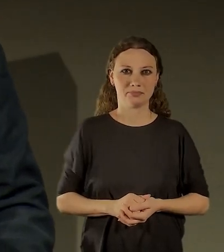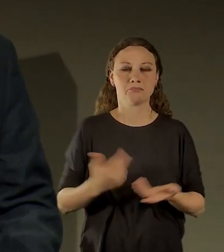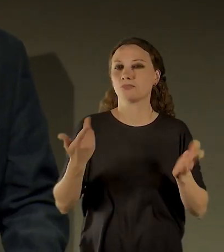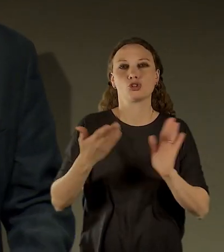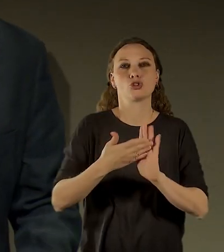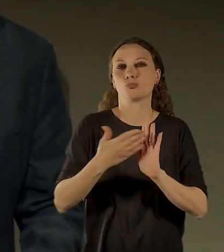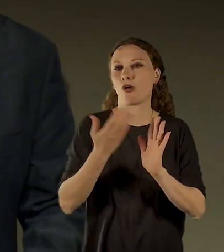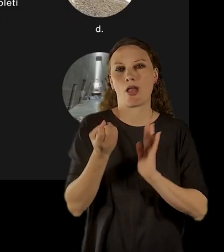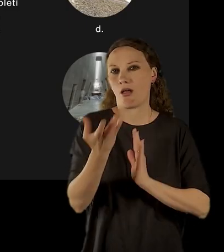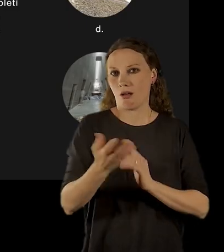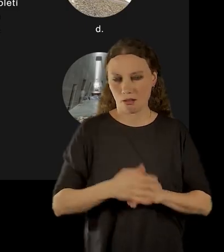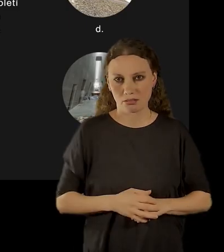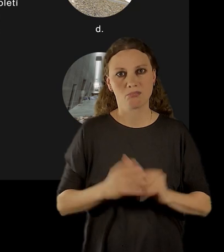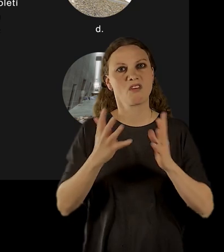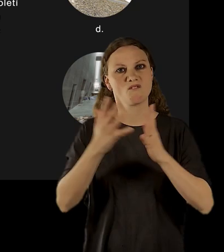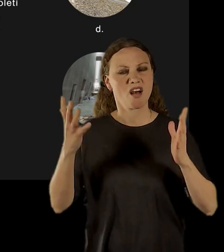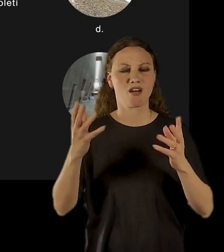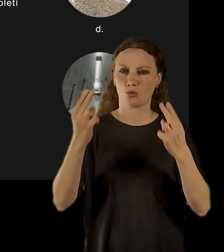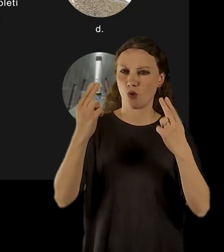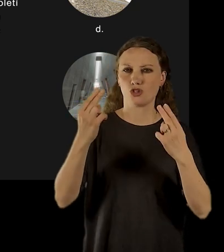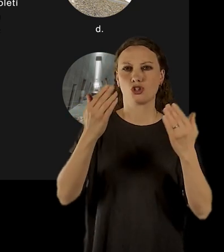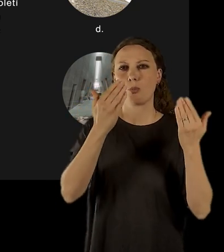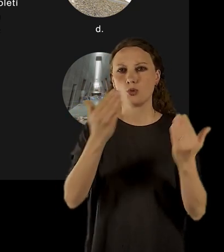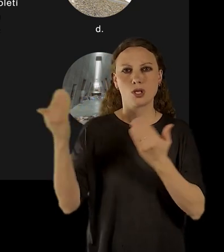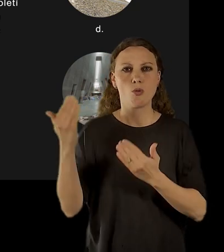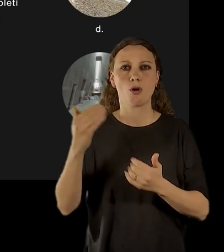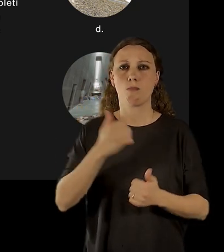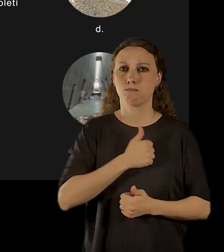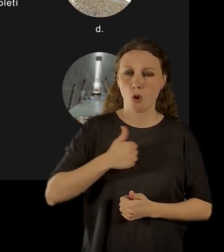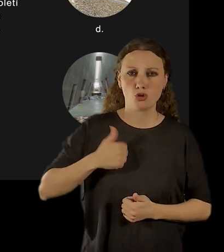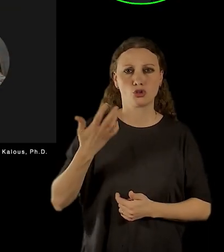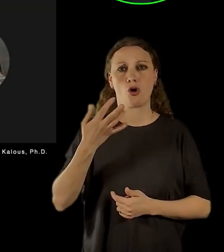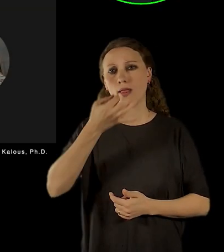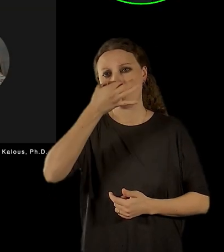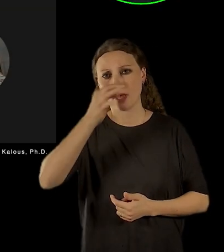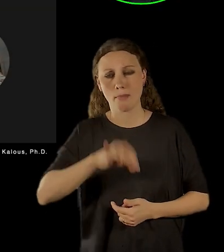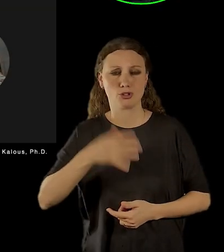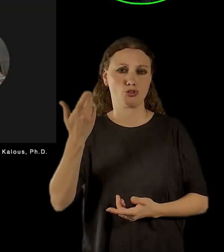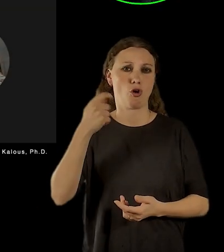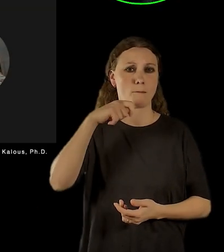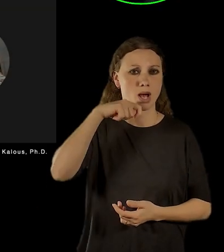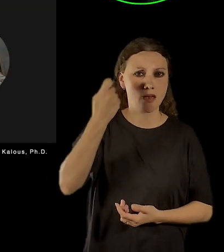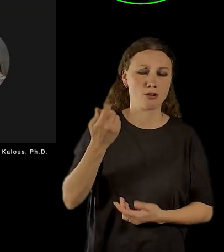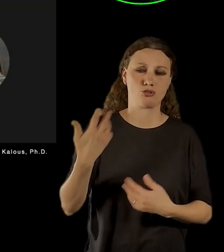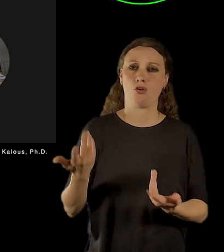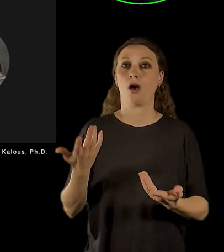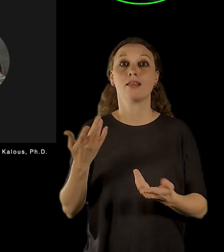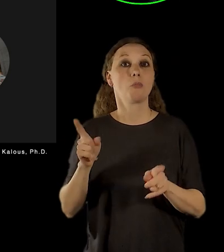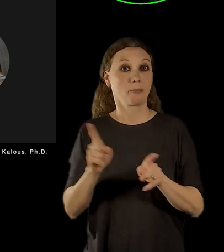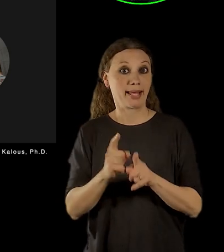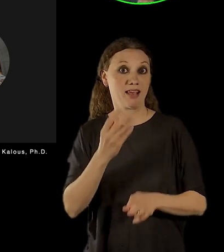muzea, velká muzea, významná muzea v Polsku, v Německu, Maďarsku, ale také třeba izraelské